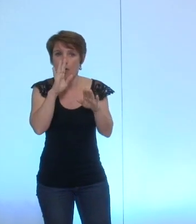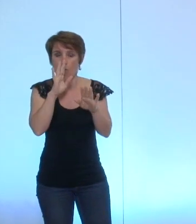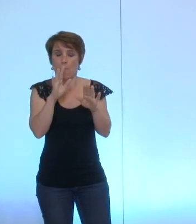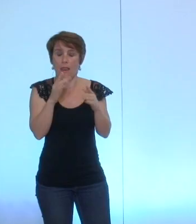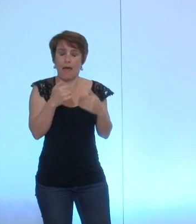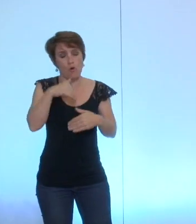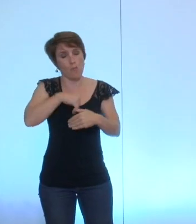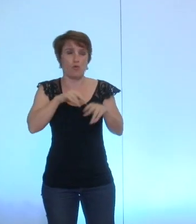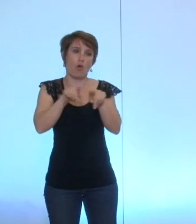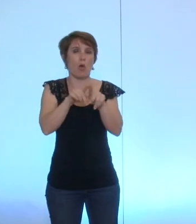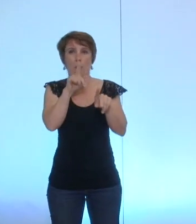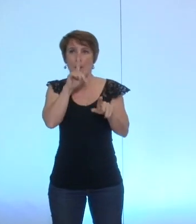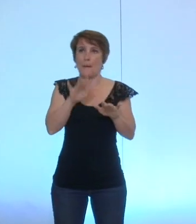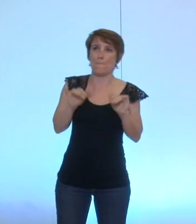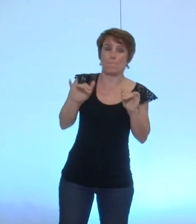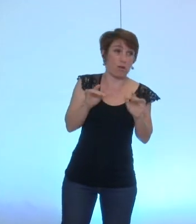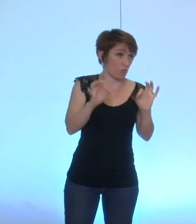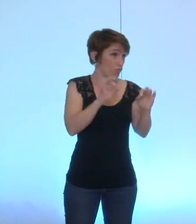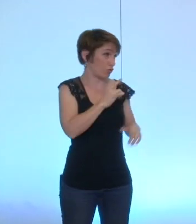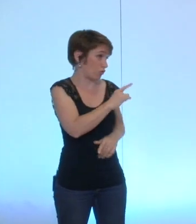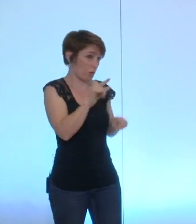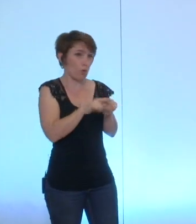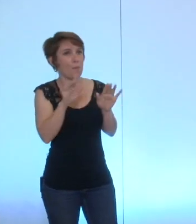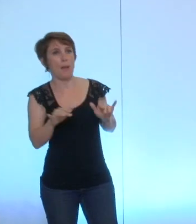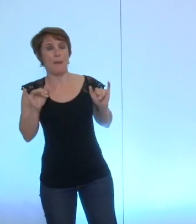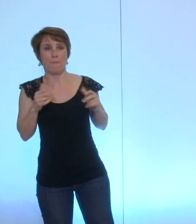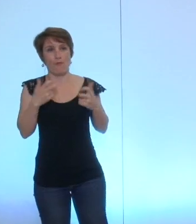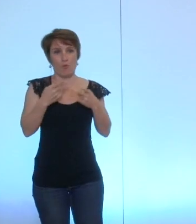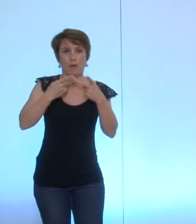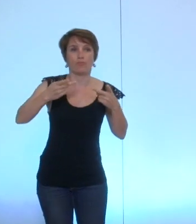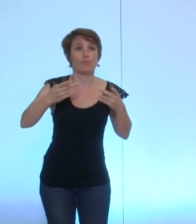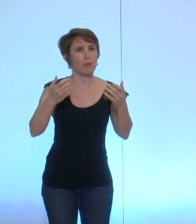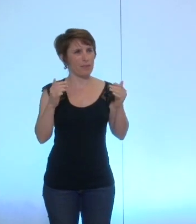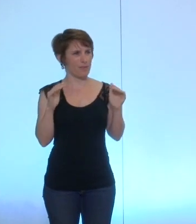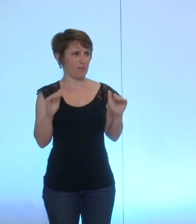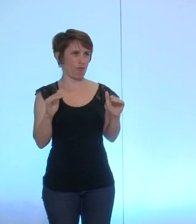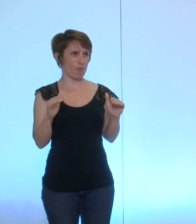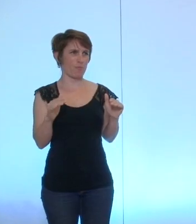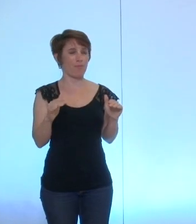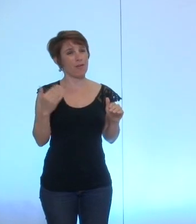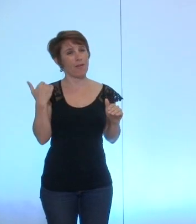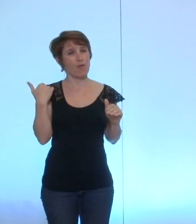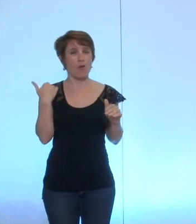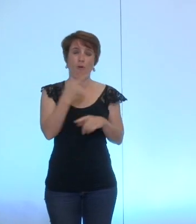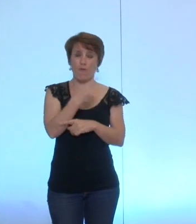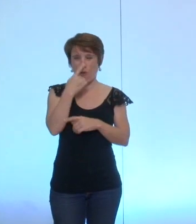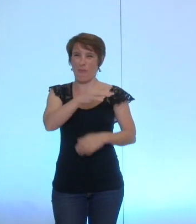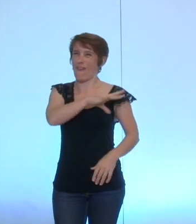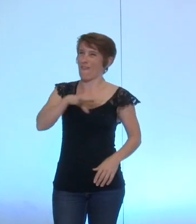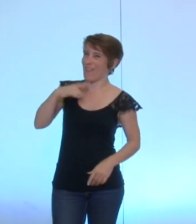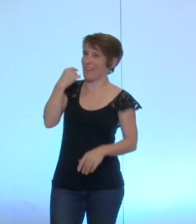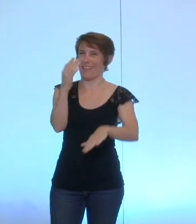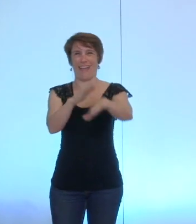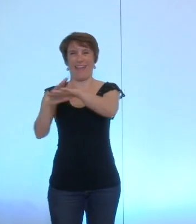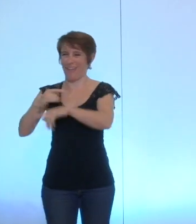mais c'est quand même un sacré exercice de style d'annoncer à grand renfort de trompette qu'on a signé une charte pour expliquer dans